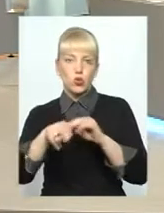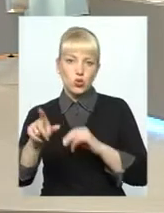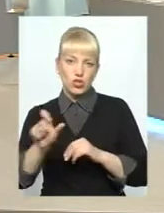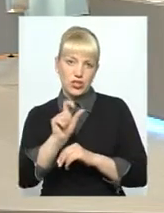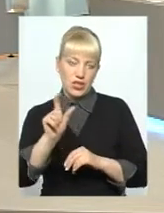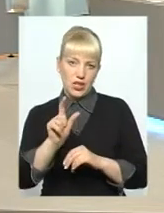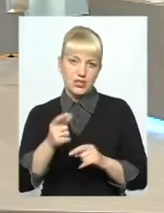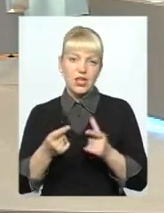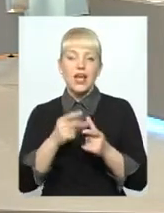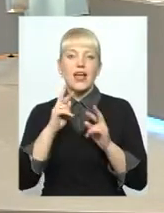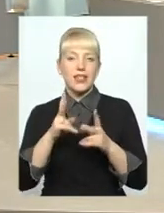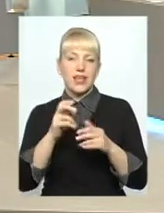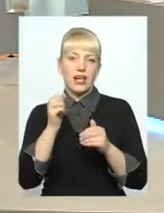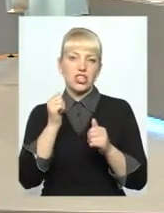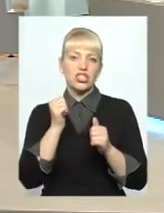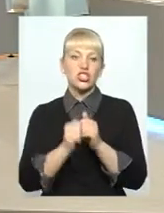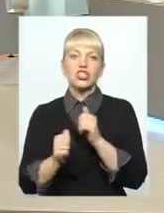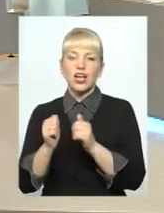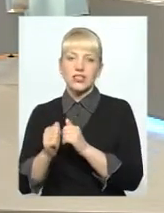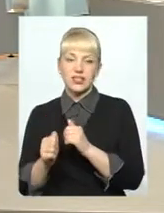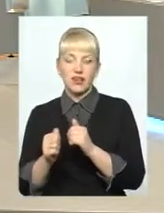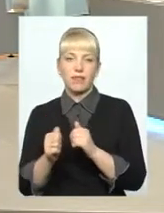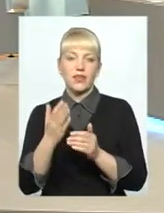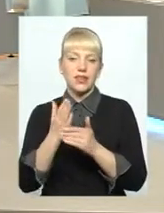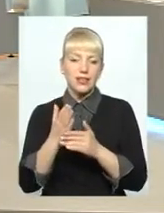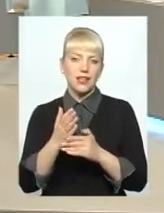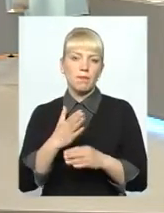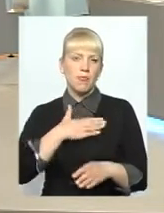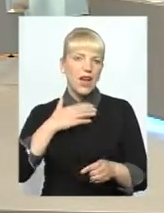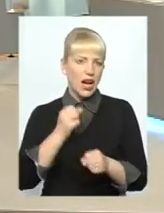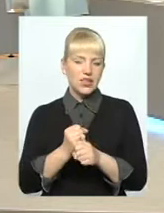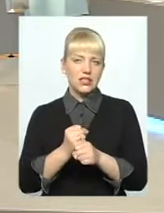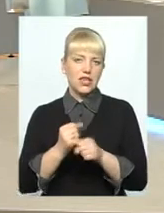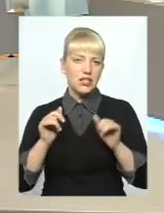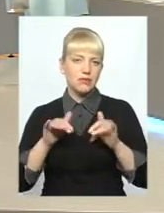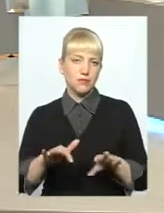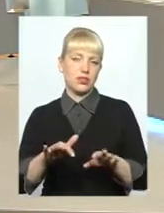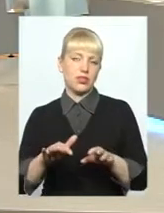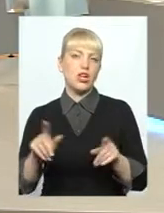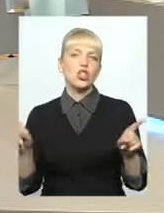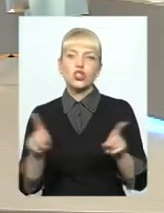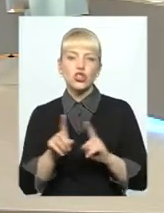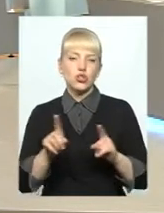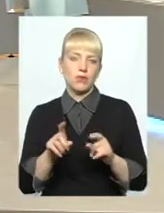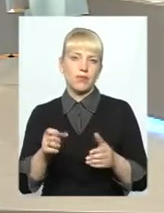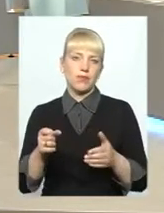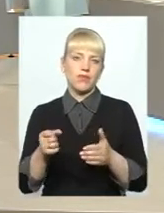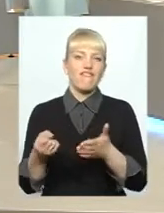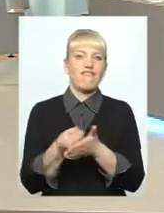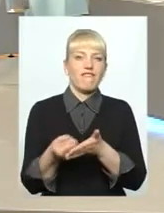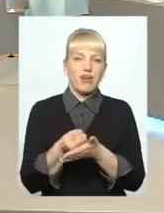як часто йдете на такі кардинальні міри для того, аби вибити борги чи